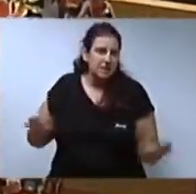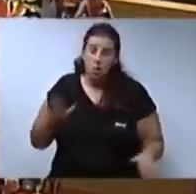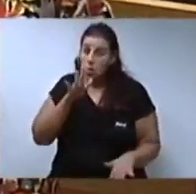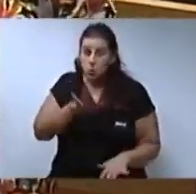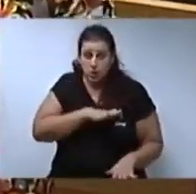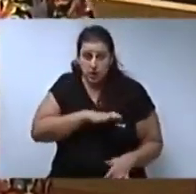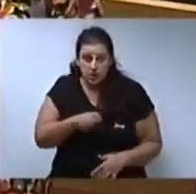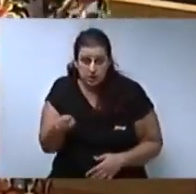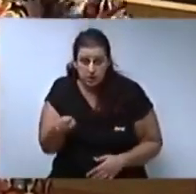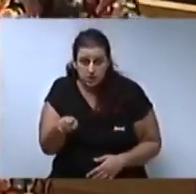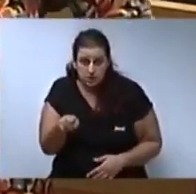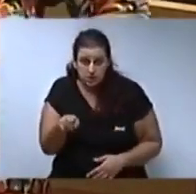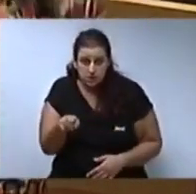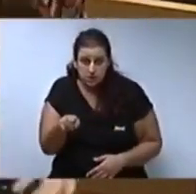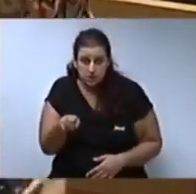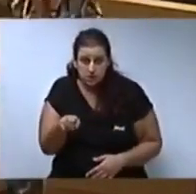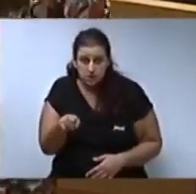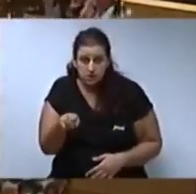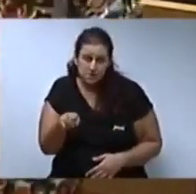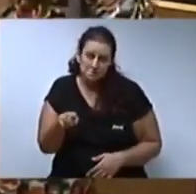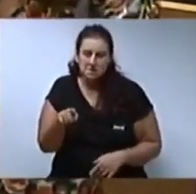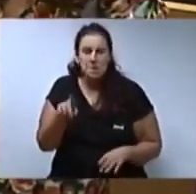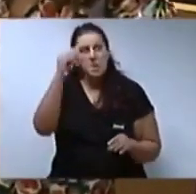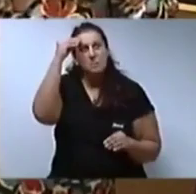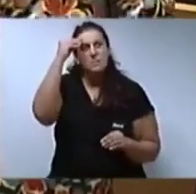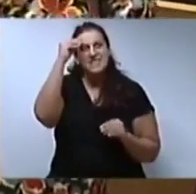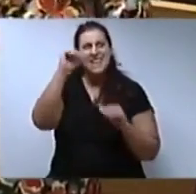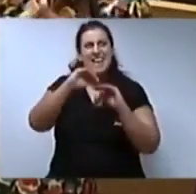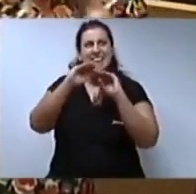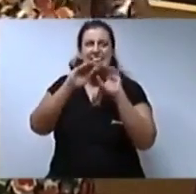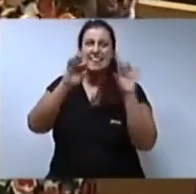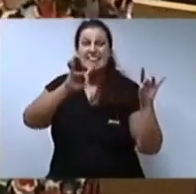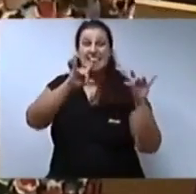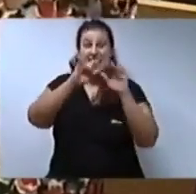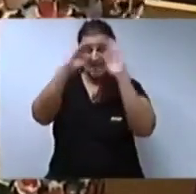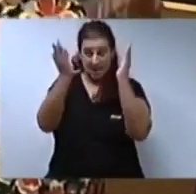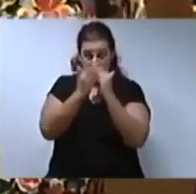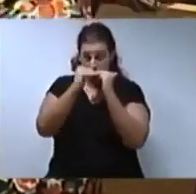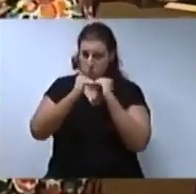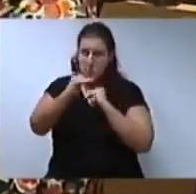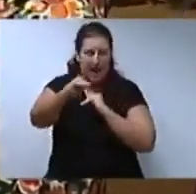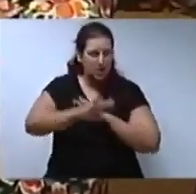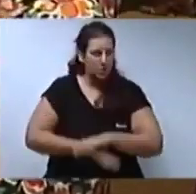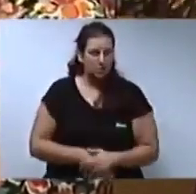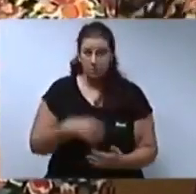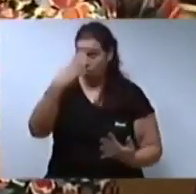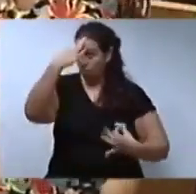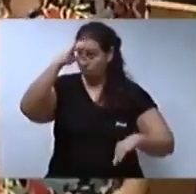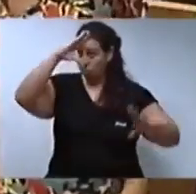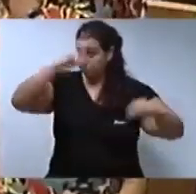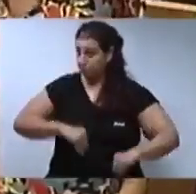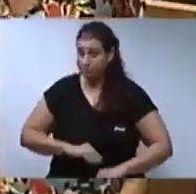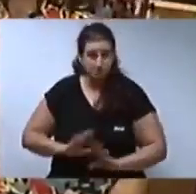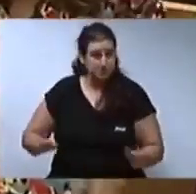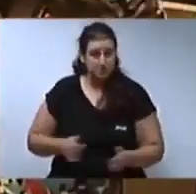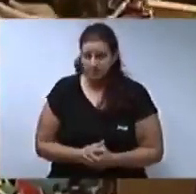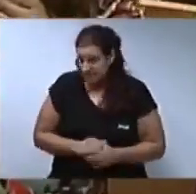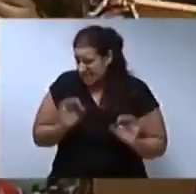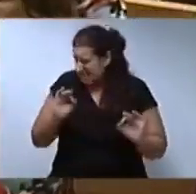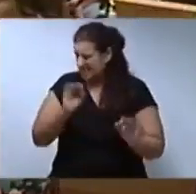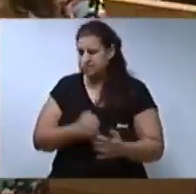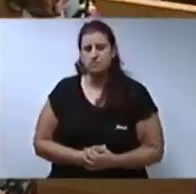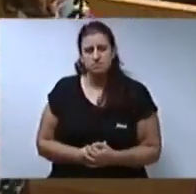són terraplanistes, vostès són la pura ignorància convertida en partit polític. Ahir estan.